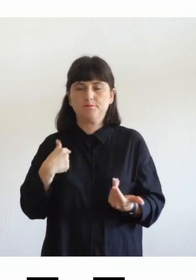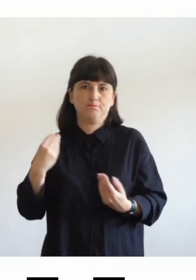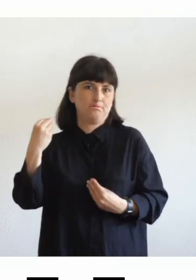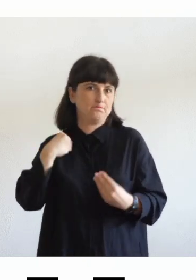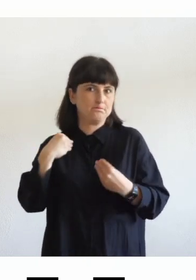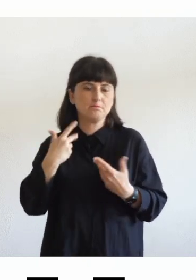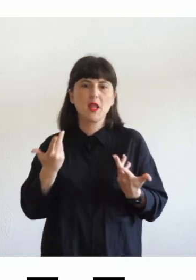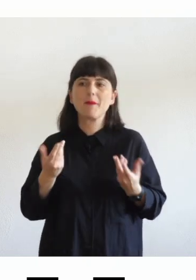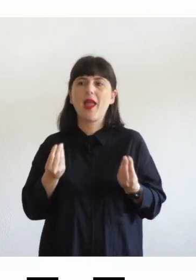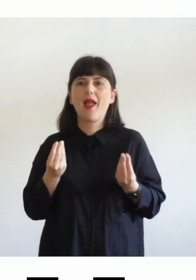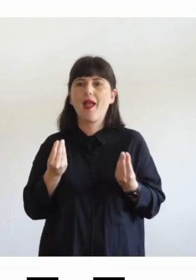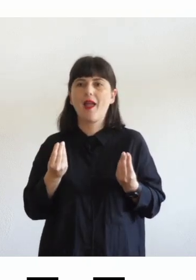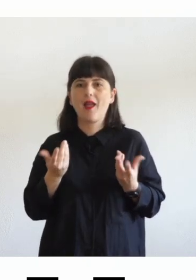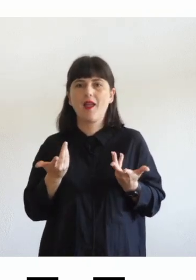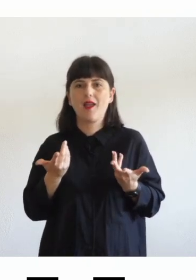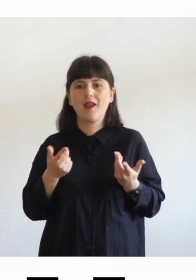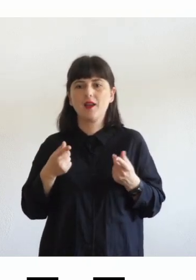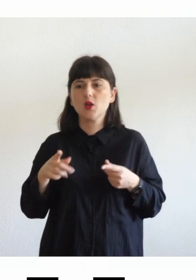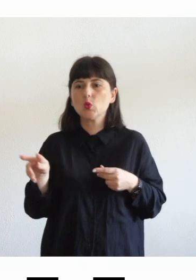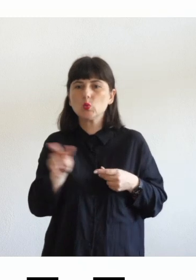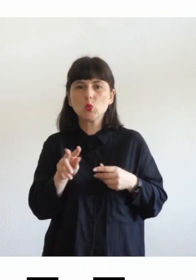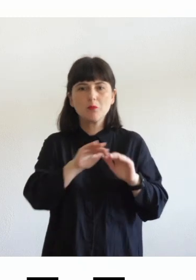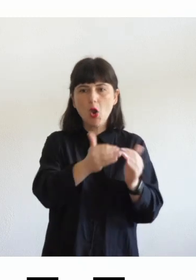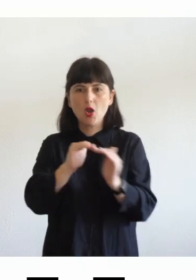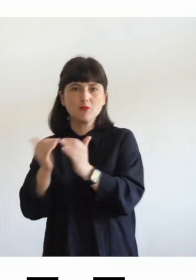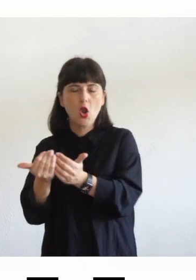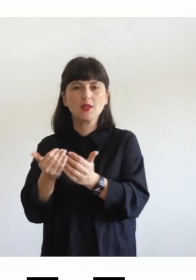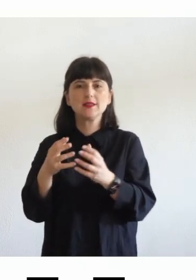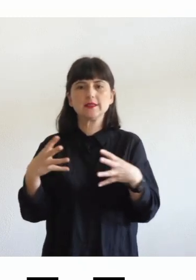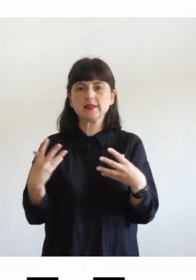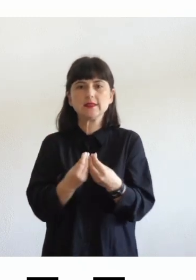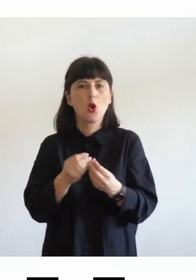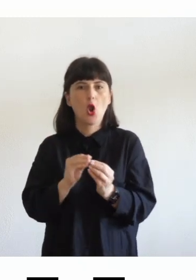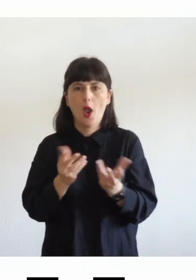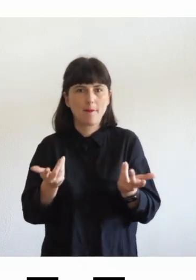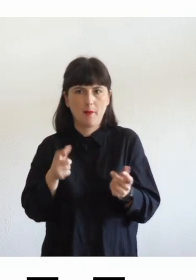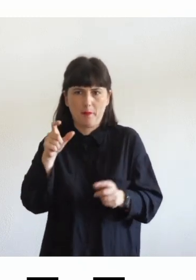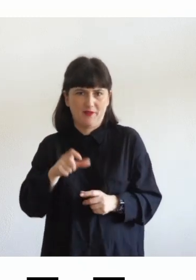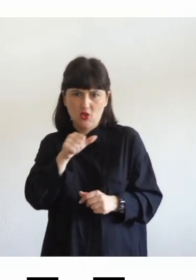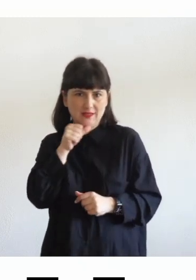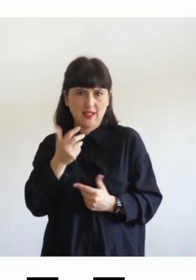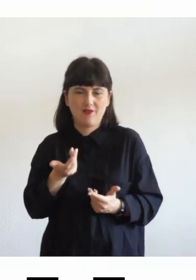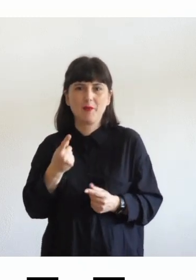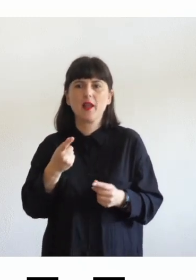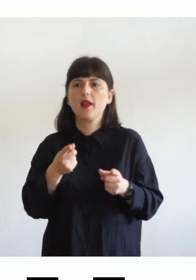facciamo a unire questi mondi è necessario unirli perché non possono essere viaggiare su